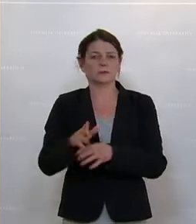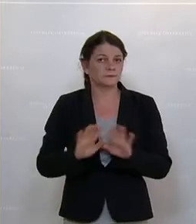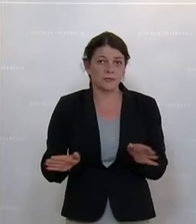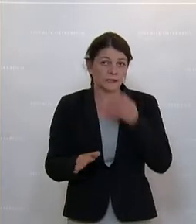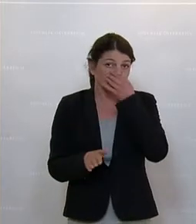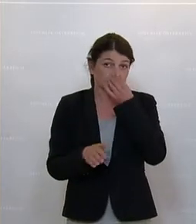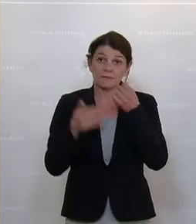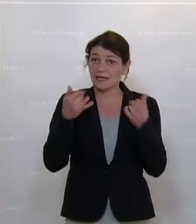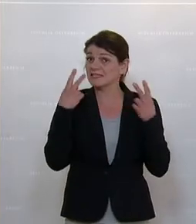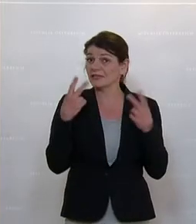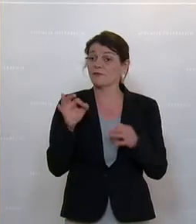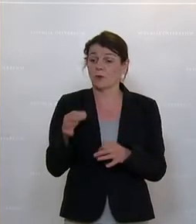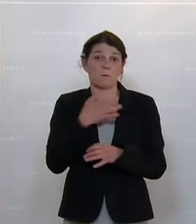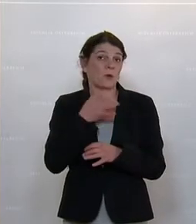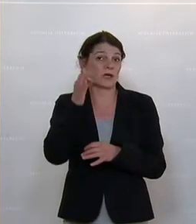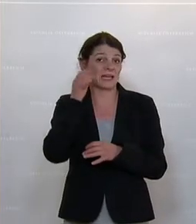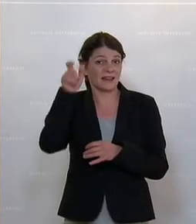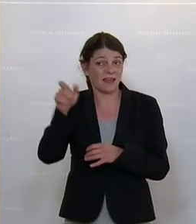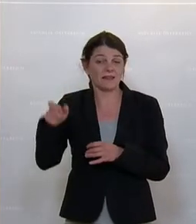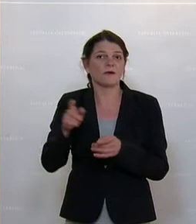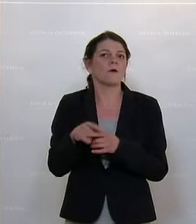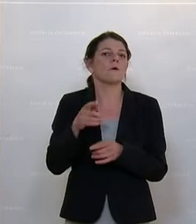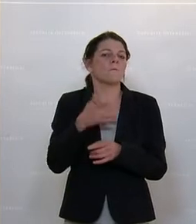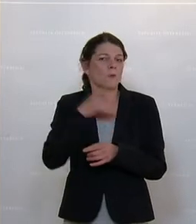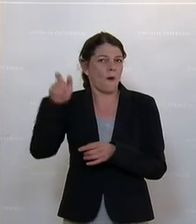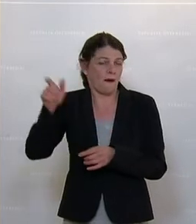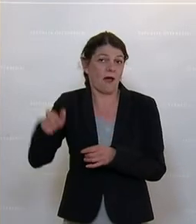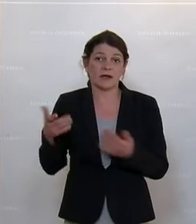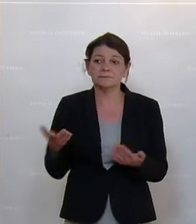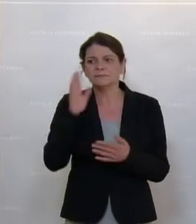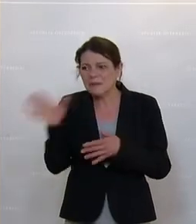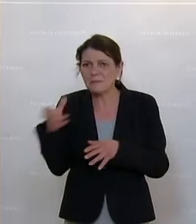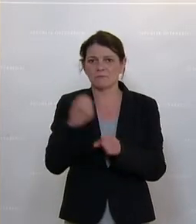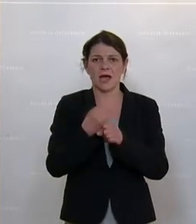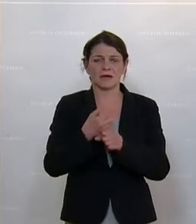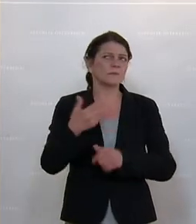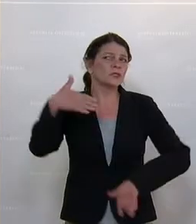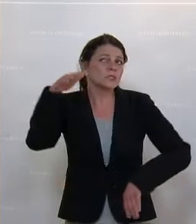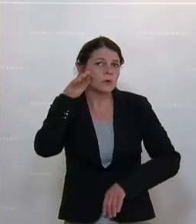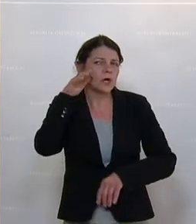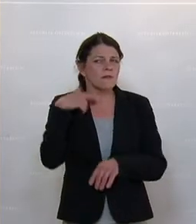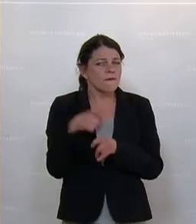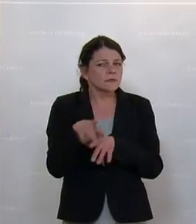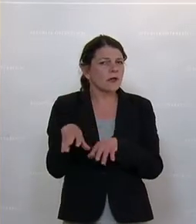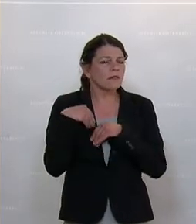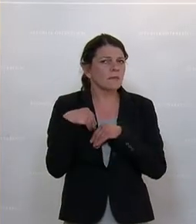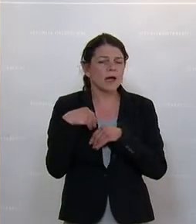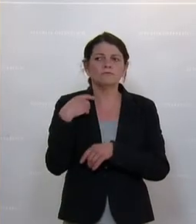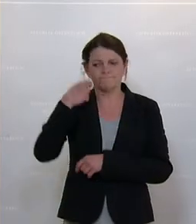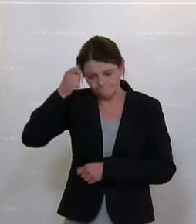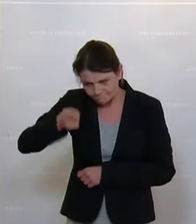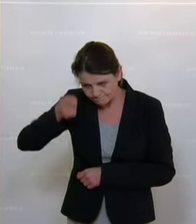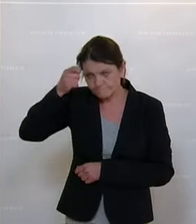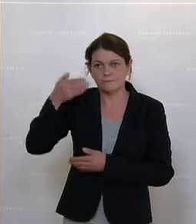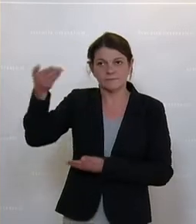Jetzt liegt es an den Bürgerinnen und Bürgern, sich einzubringen. Hören wir zu, nehmen wir uns Zeit, schätzen wir das gegenüber.